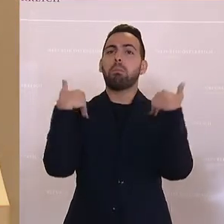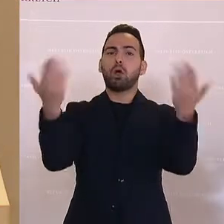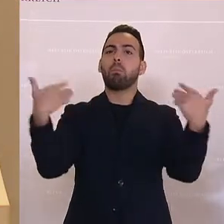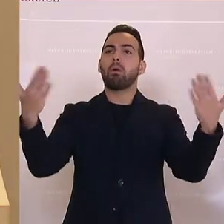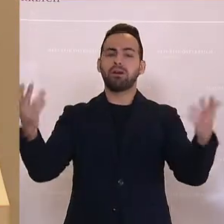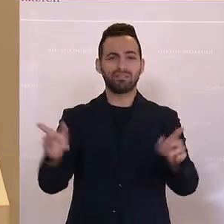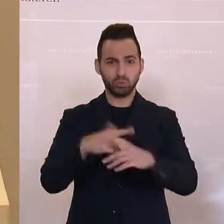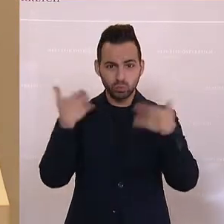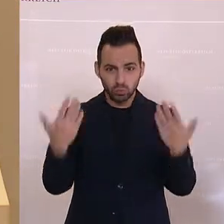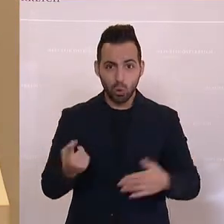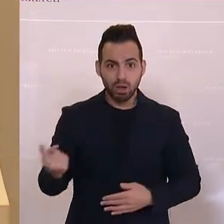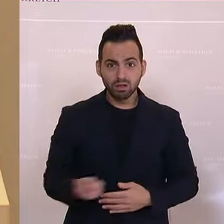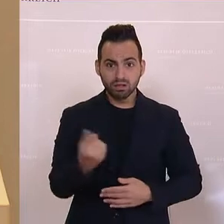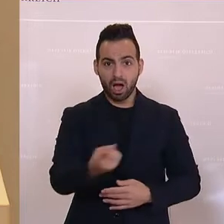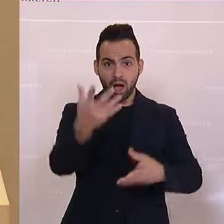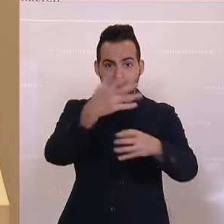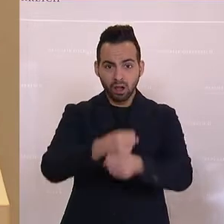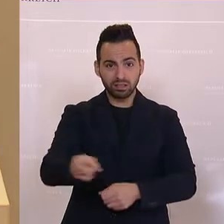nachhaltig und so kann es nicht weitergehen.